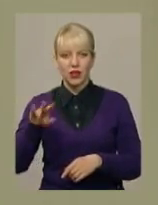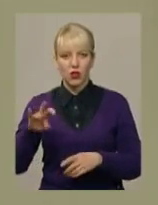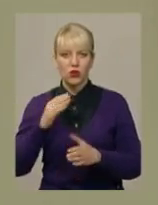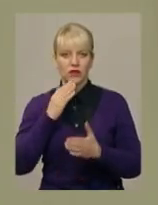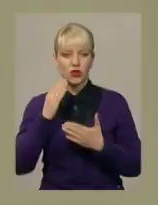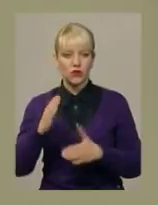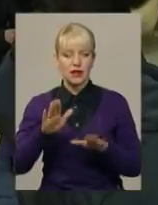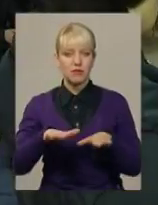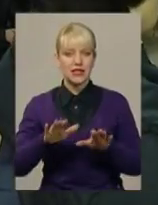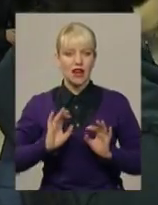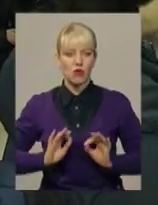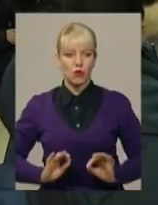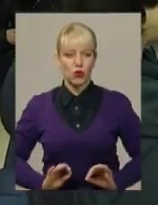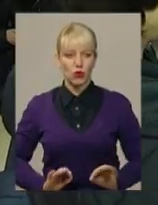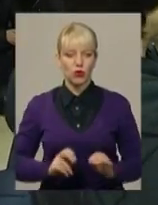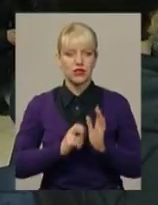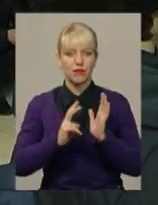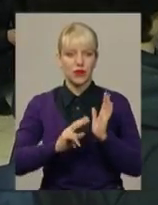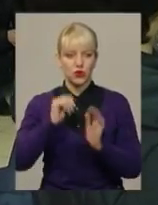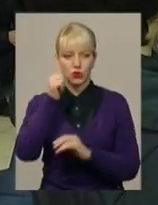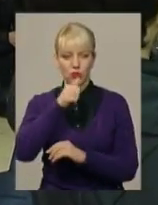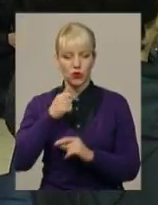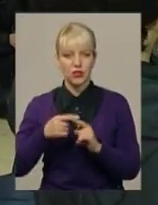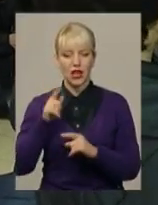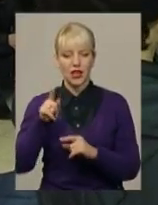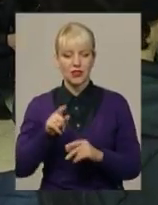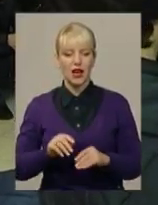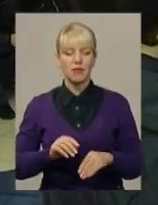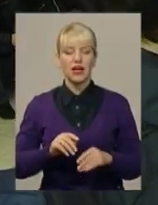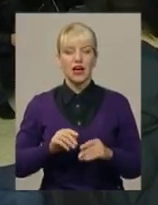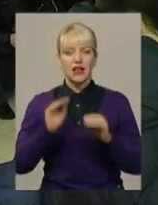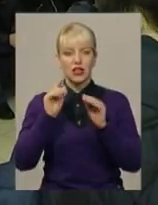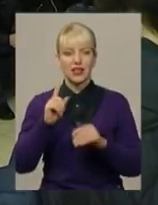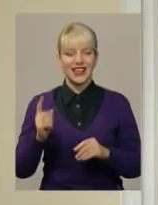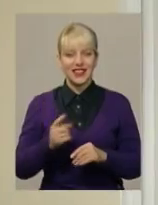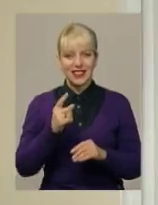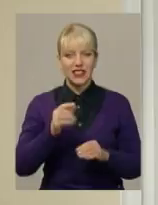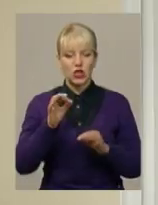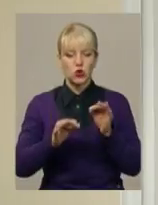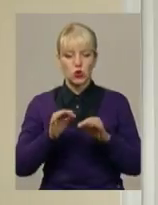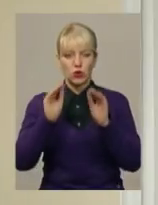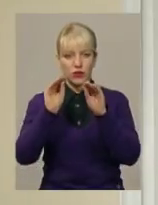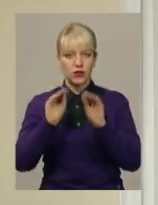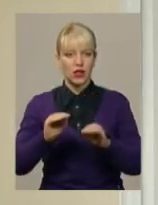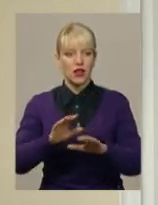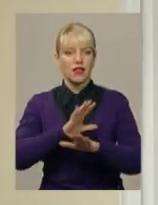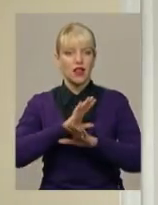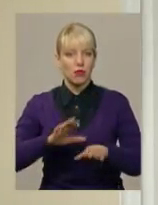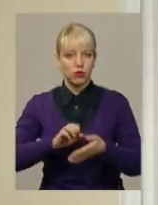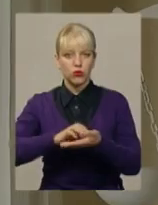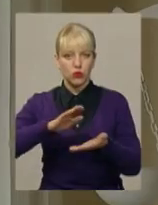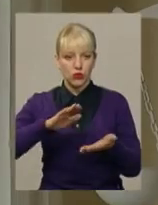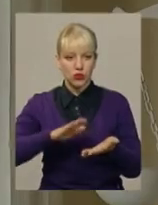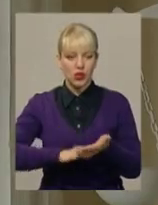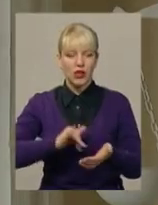місцевої прокуратури. А там, за словами захисника, відомості до єдиного реєстру досудових розслідувань не внесли. Тому, каже Олександр